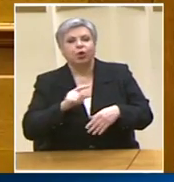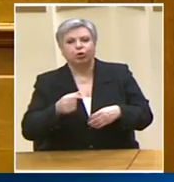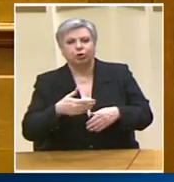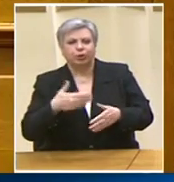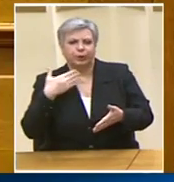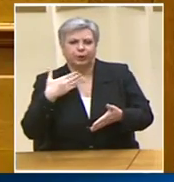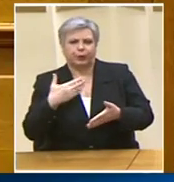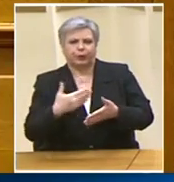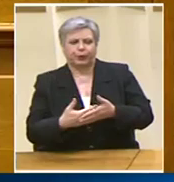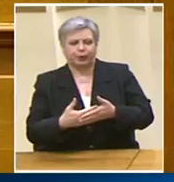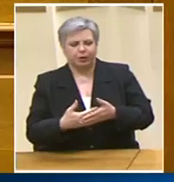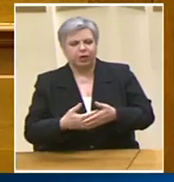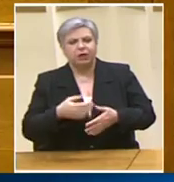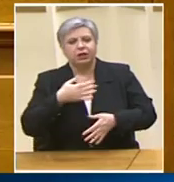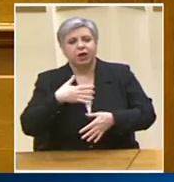πολύ περιγραφικά